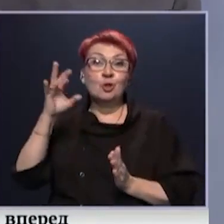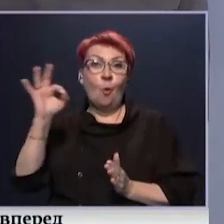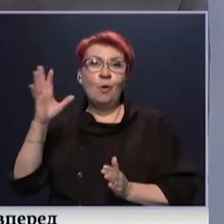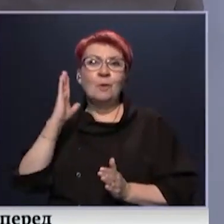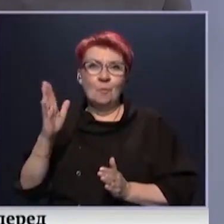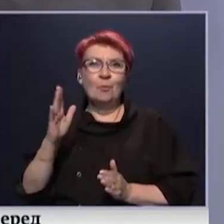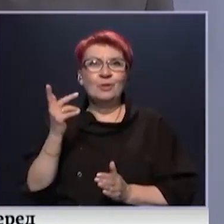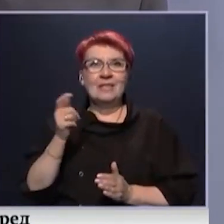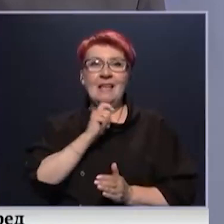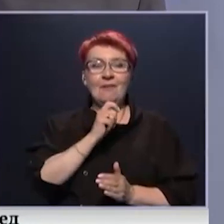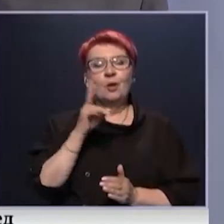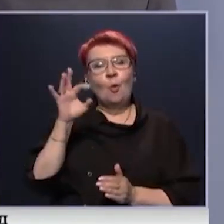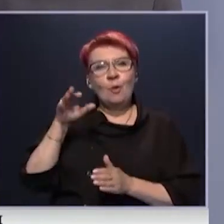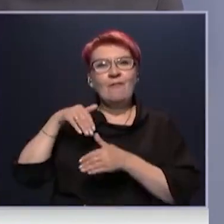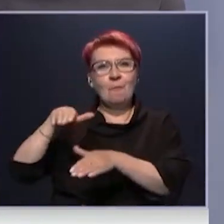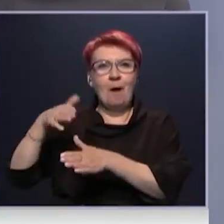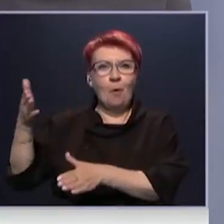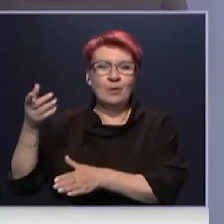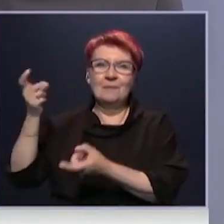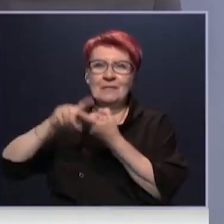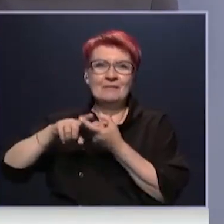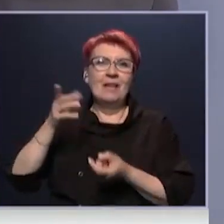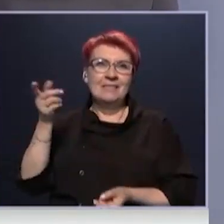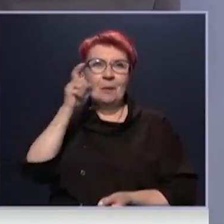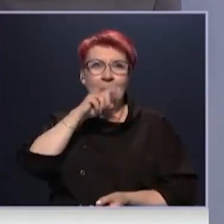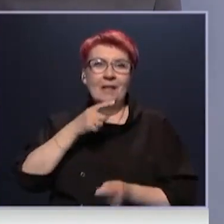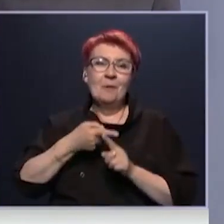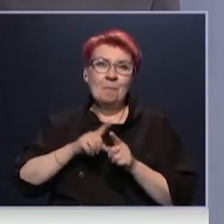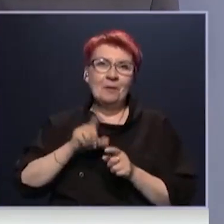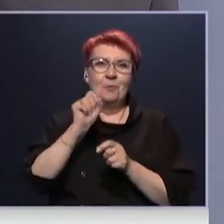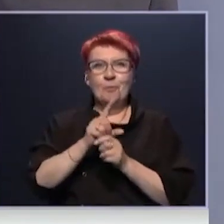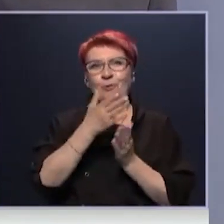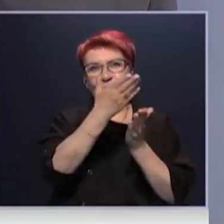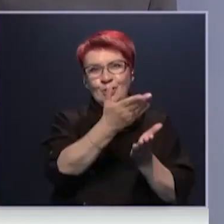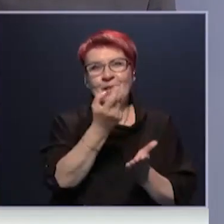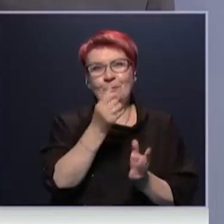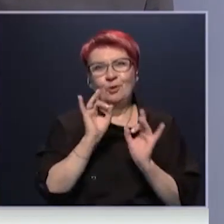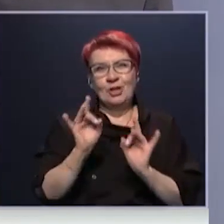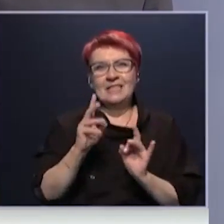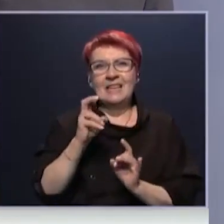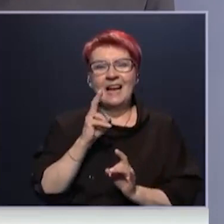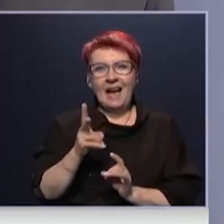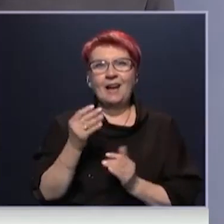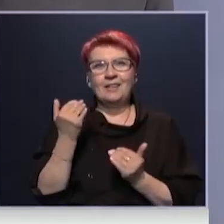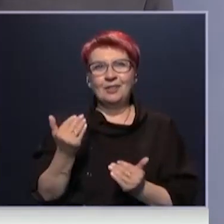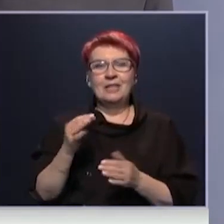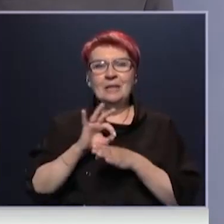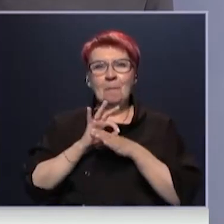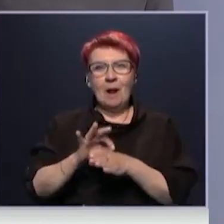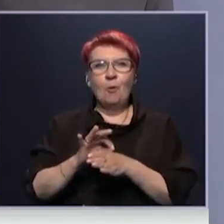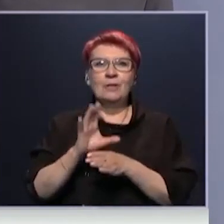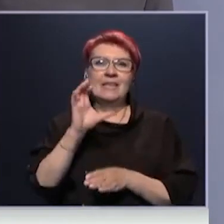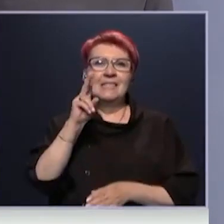он в походе с ребятами, там не очень хорошая связь. Поэтому вот диридировали мне немножечко рассказать, как проходит наш